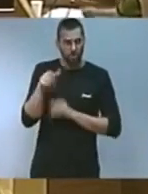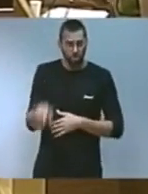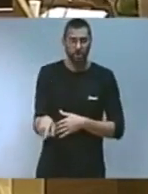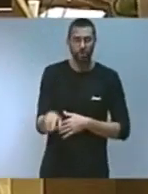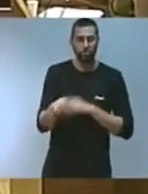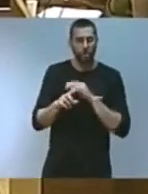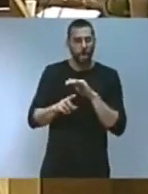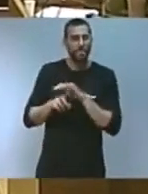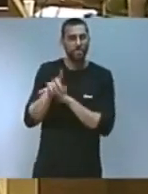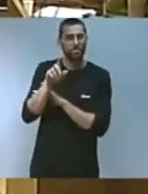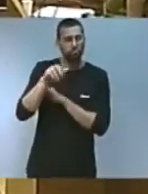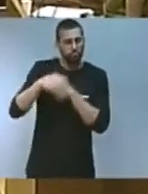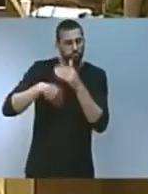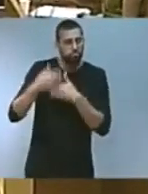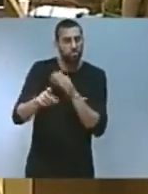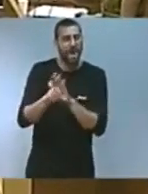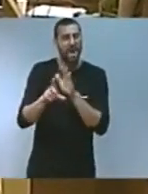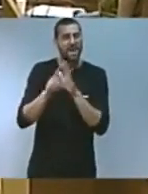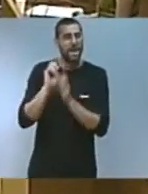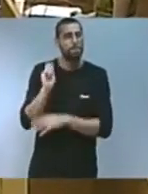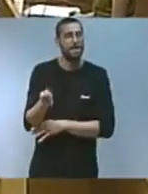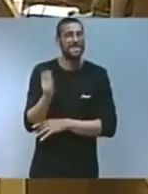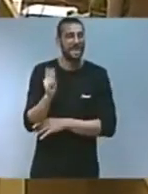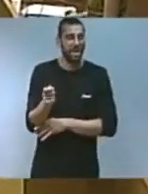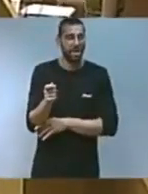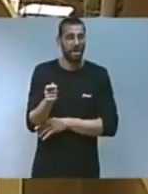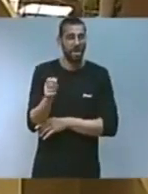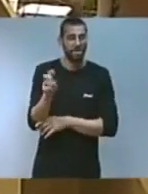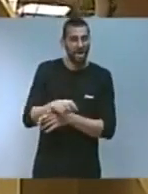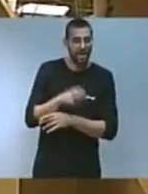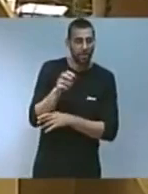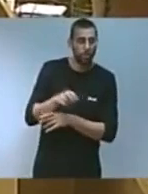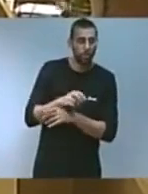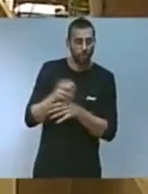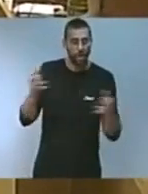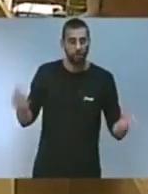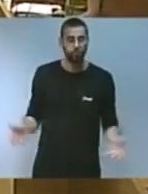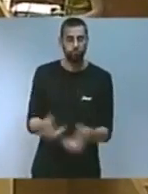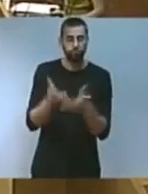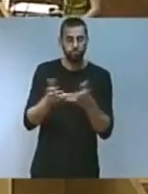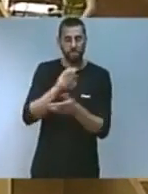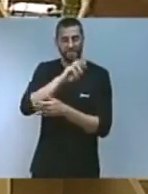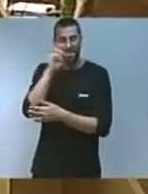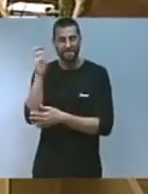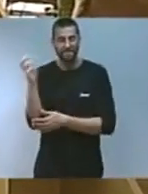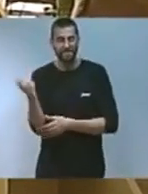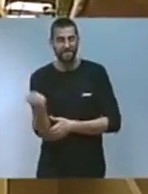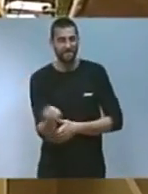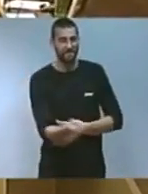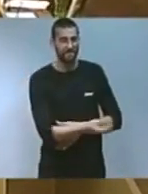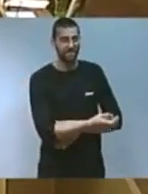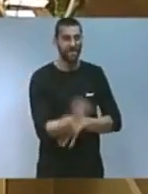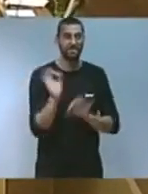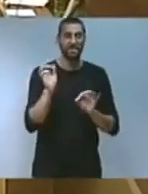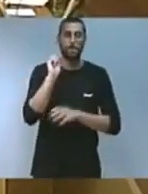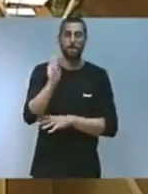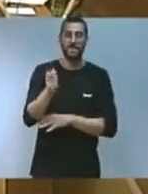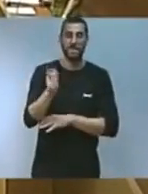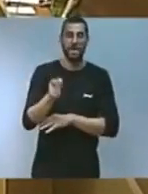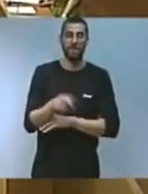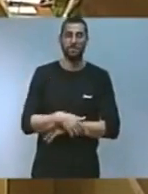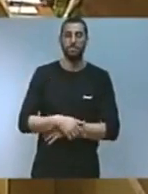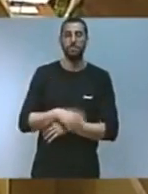una llei de pesca marítima i aquicultura per a promocionar la diversificació de la civitat pesquera anem a parlar d'aquesta parada